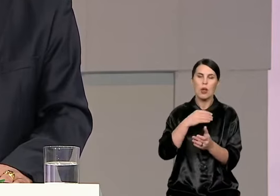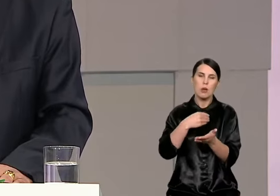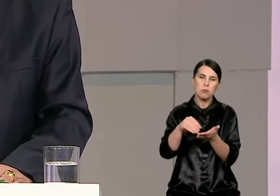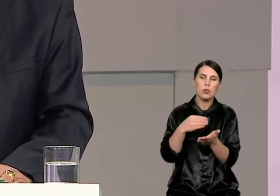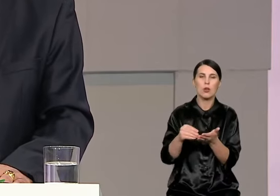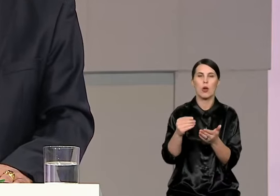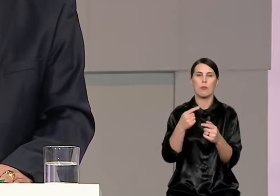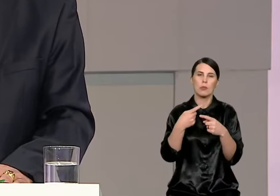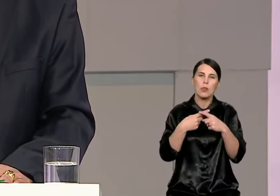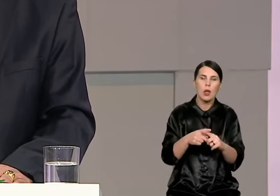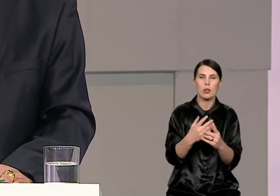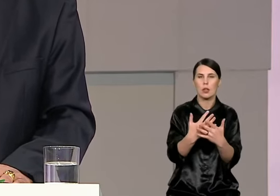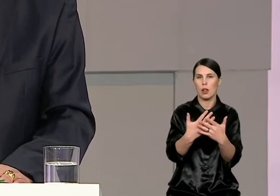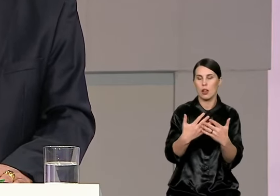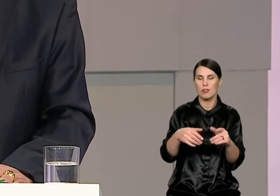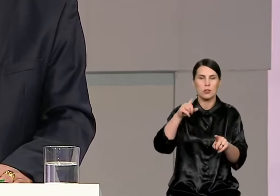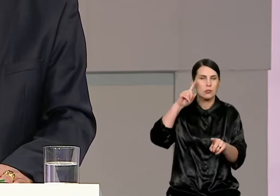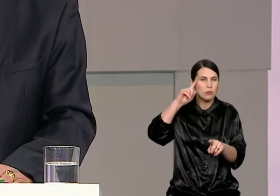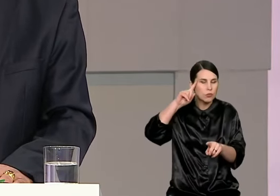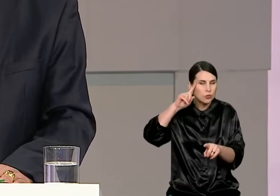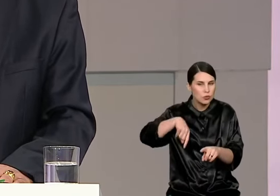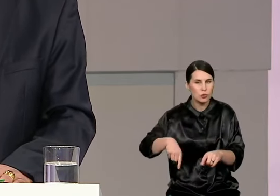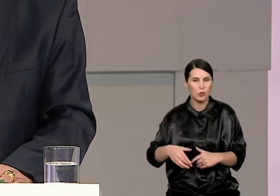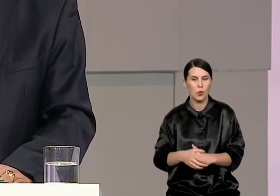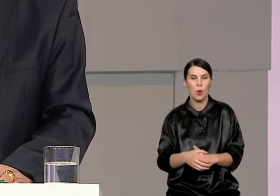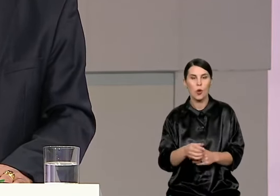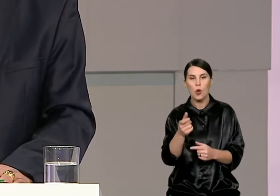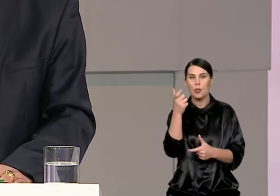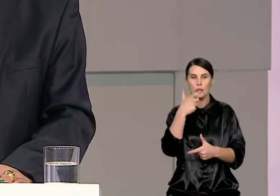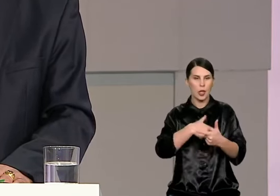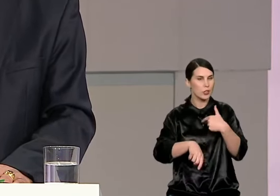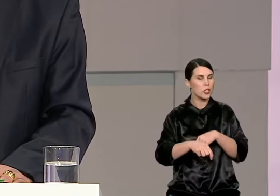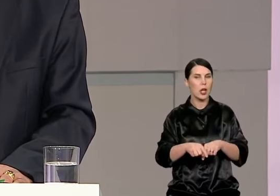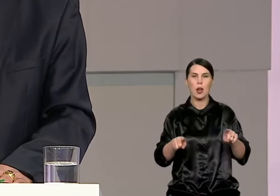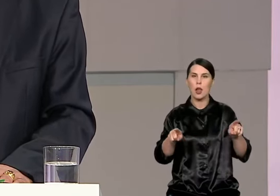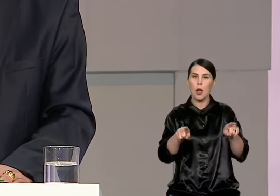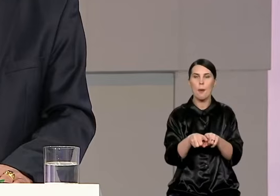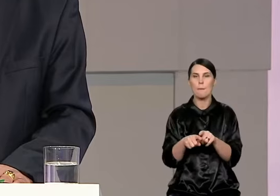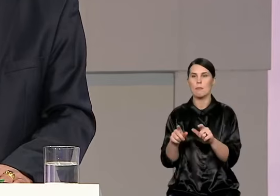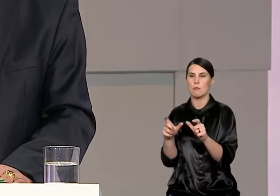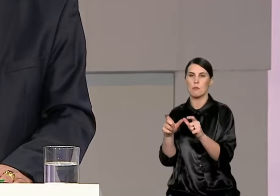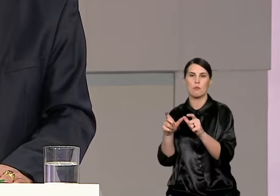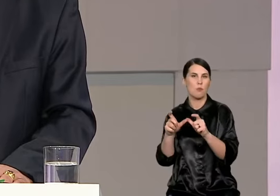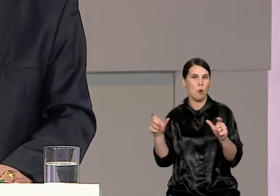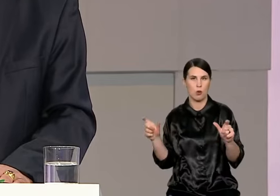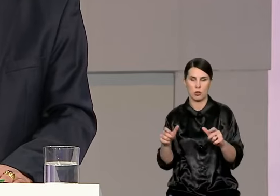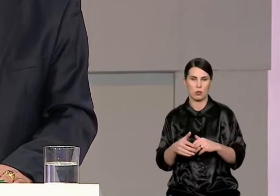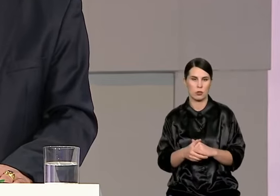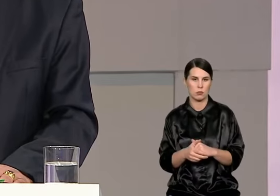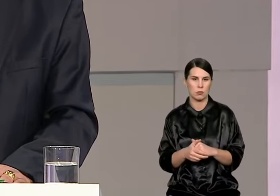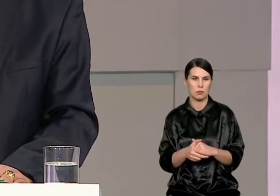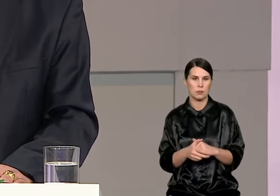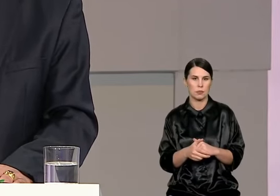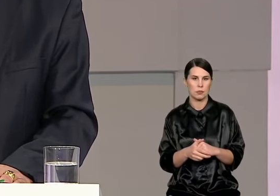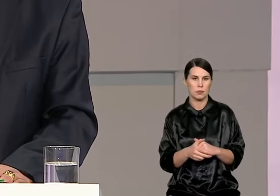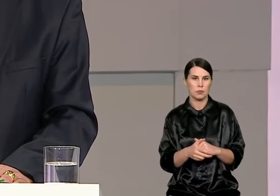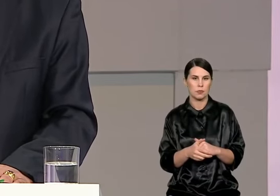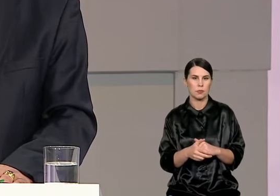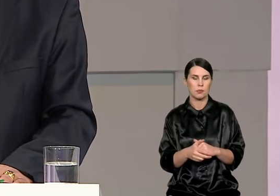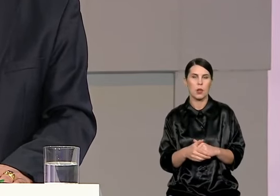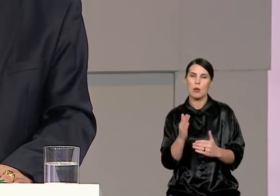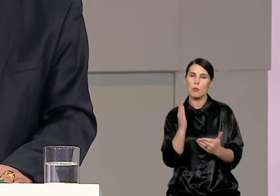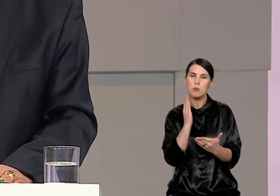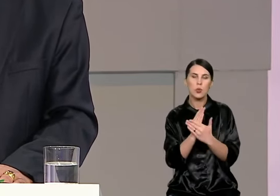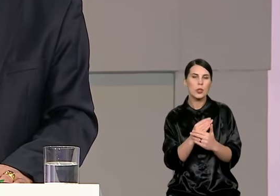toliau. Pirmas, darželiai, lygiai kaip ir mokyklos, turi būti orientuotas labai aiškiai į rajonus. Jau minėjau,